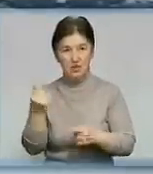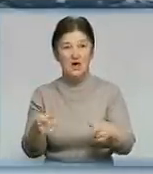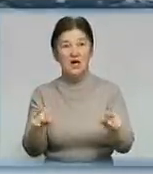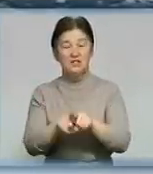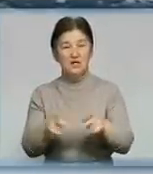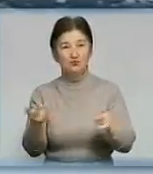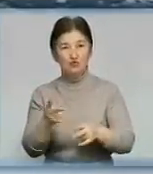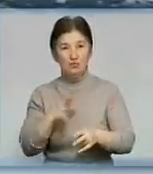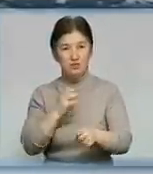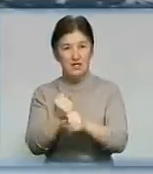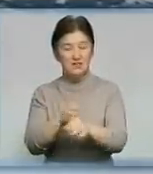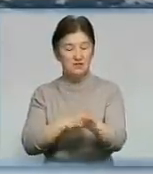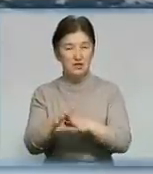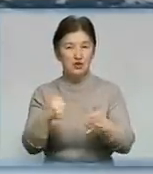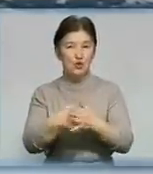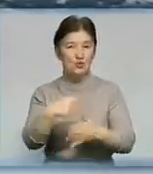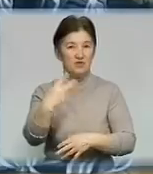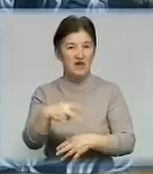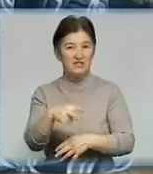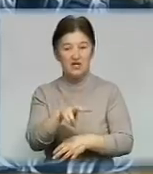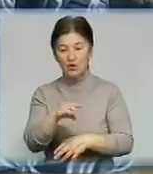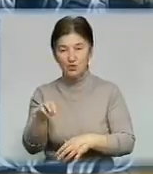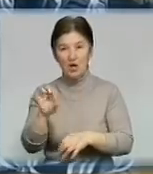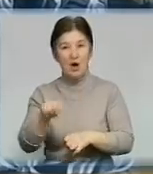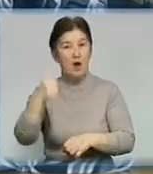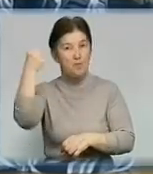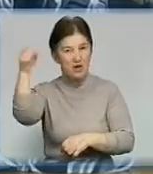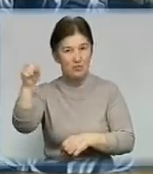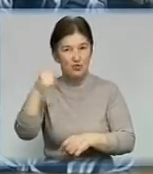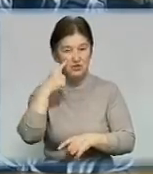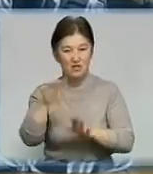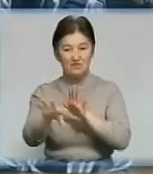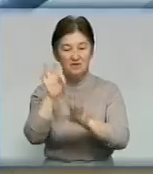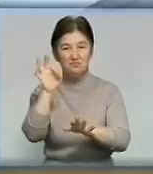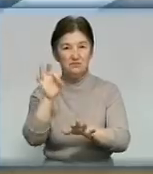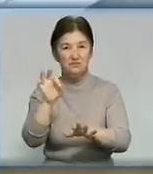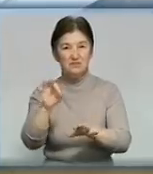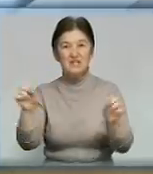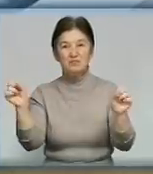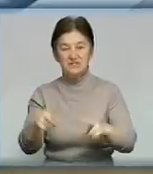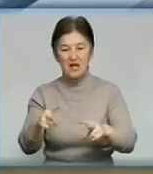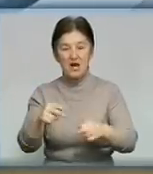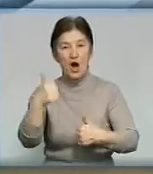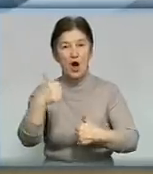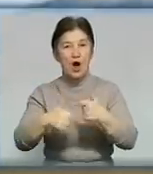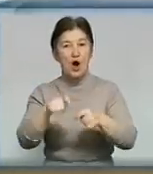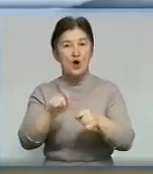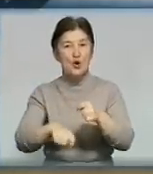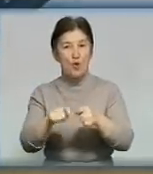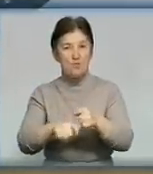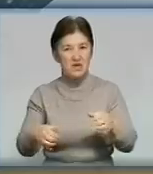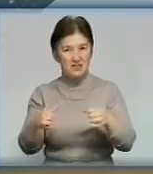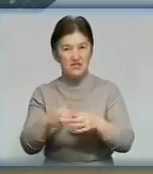зробити до 20 лютого вже цього року. І лише потім переможця визначатиме спеціальна комісія. Є методика визначена Міністерством